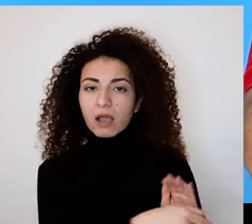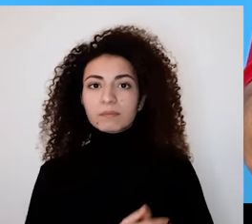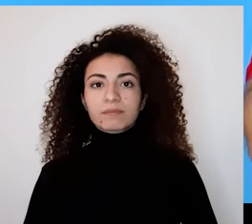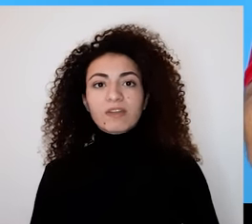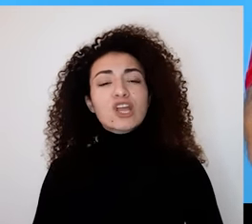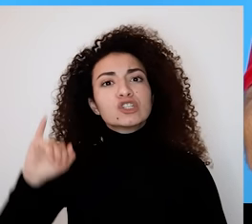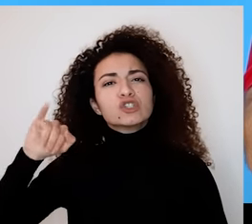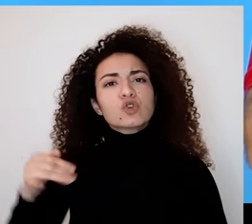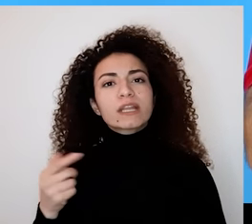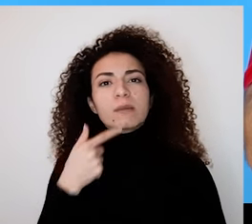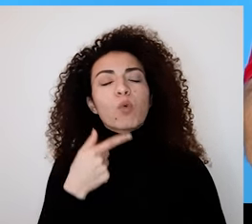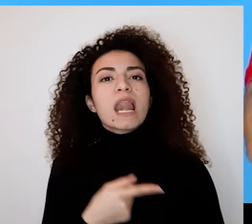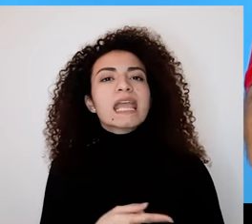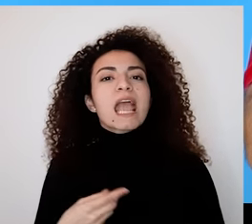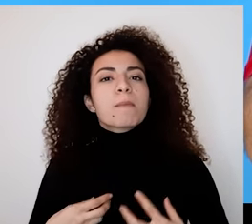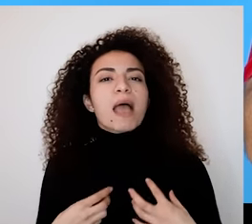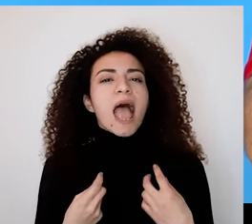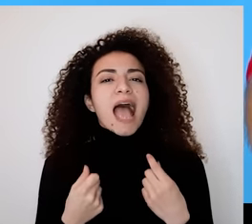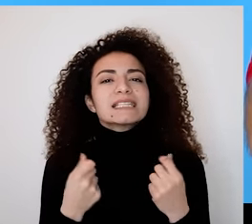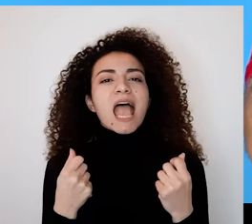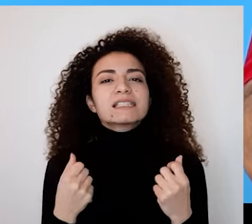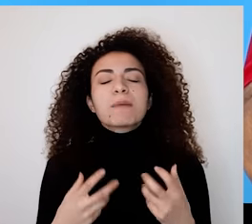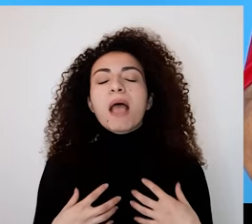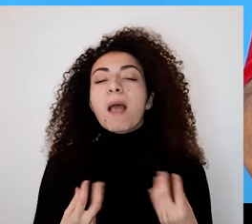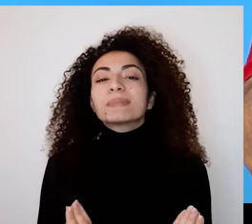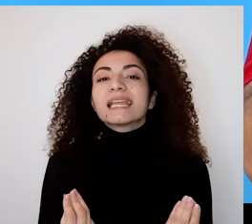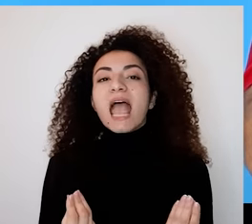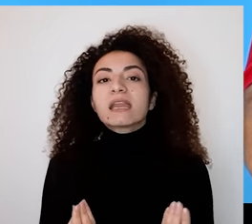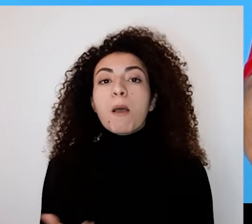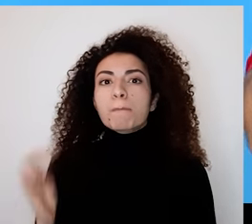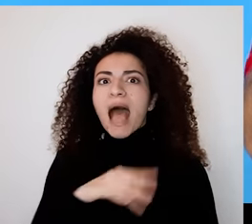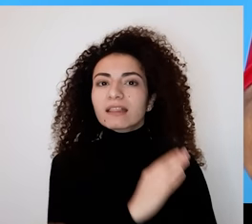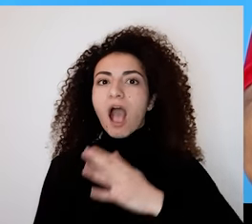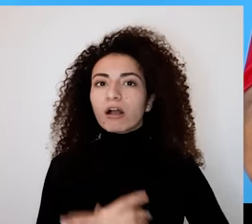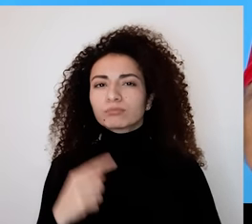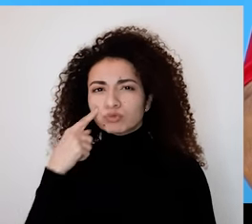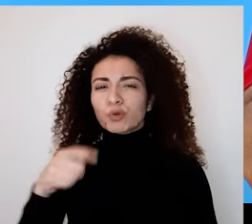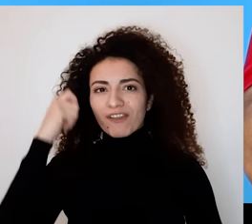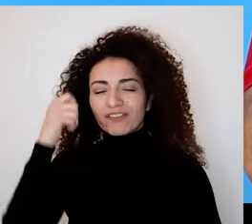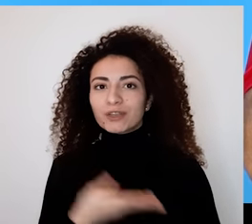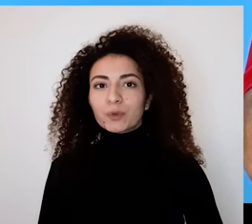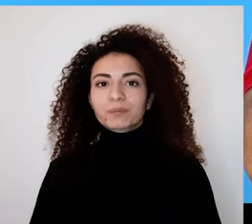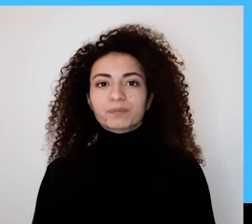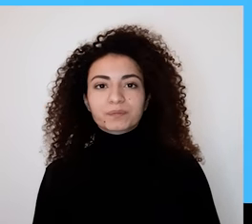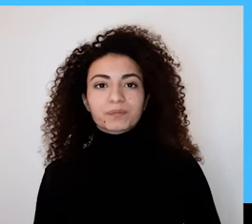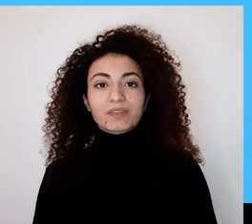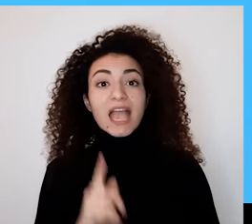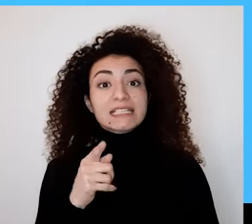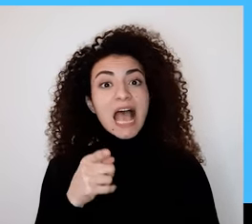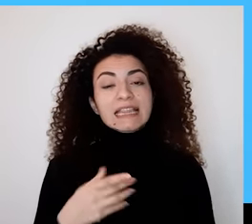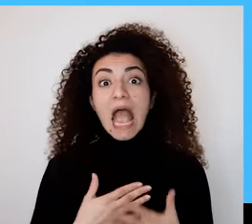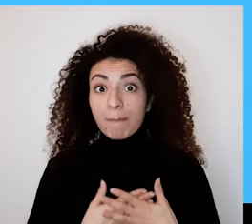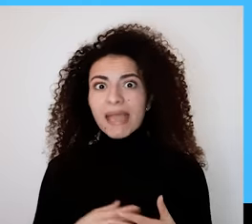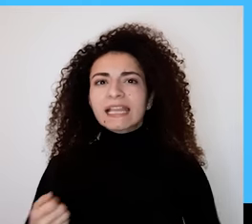بها الفيديو يلي بتخبر فيه جوردن بون عن شعوره بالأمتنين يلي تشعر فيه من بعد ما صار عندها إعاقة إذا